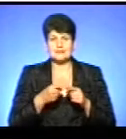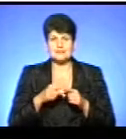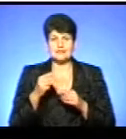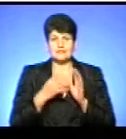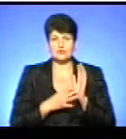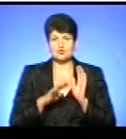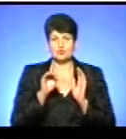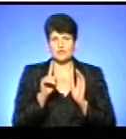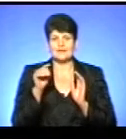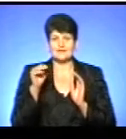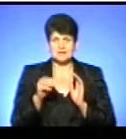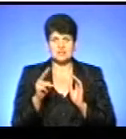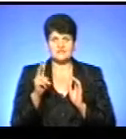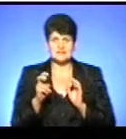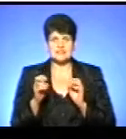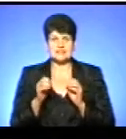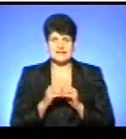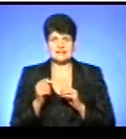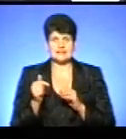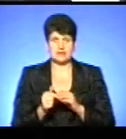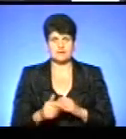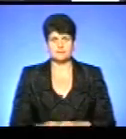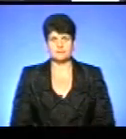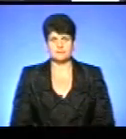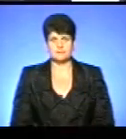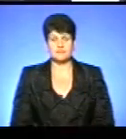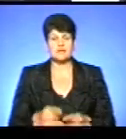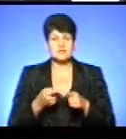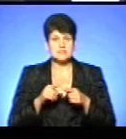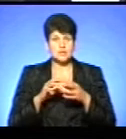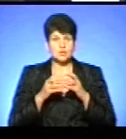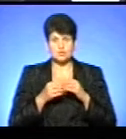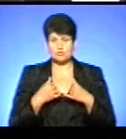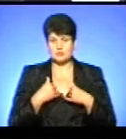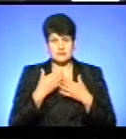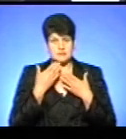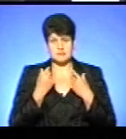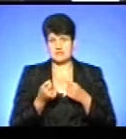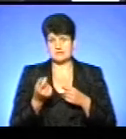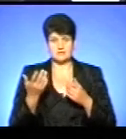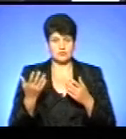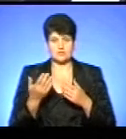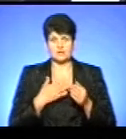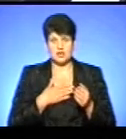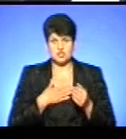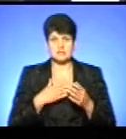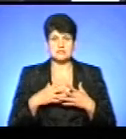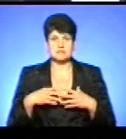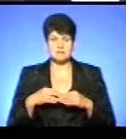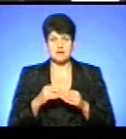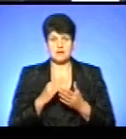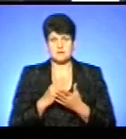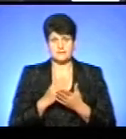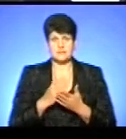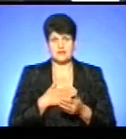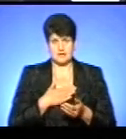тисяча 210 гривень. Такої суми повернути в нас немає, звідки. От наша сім'я складається, от